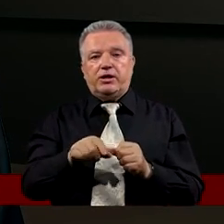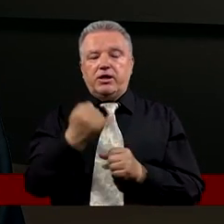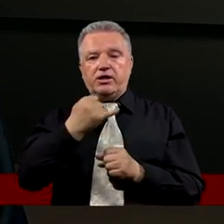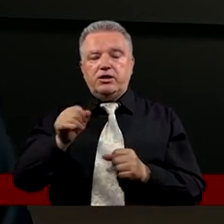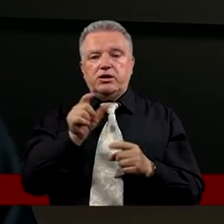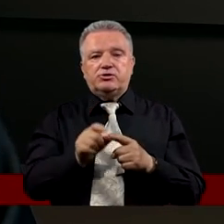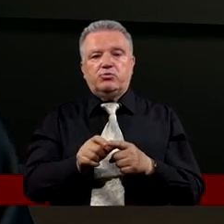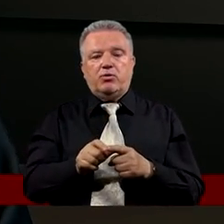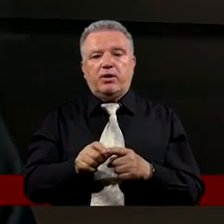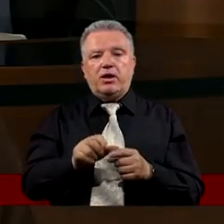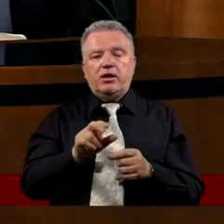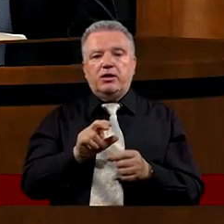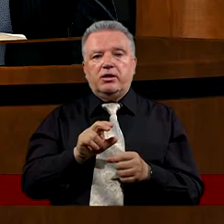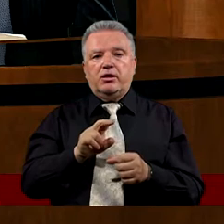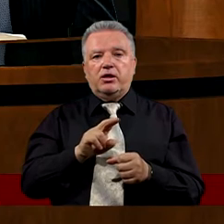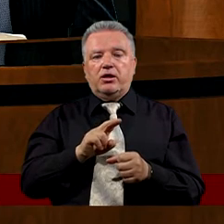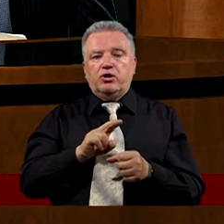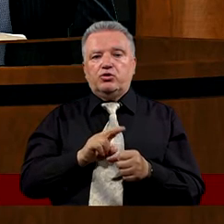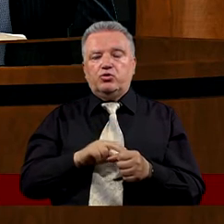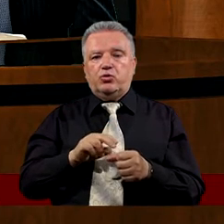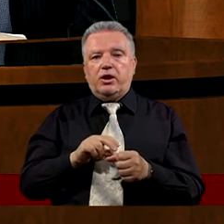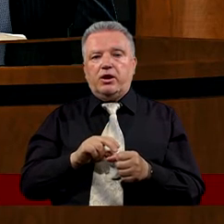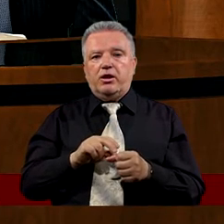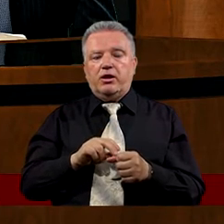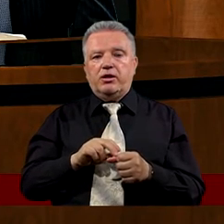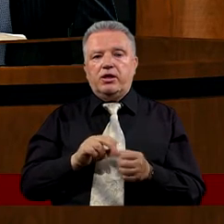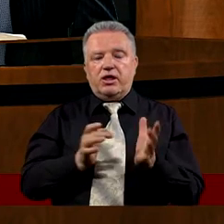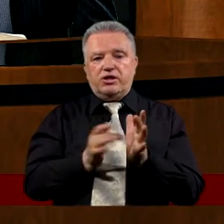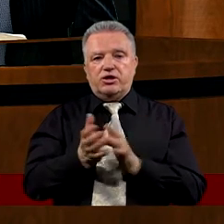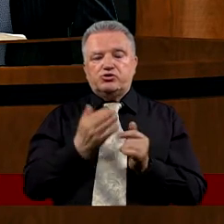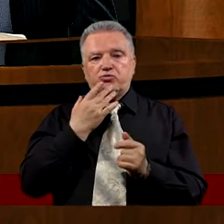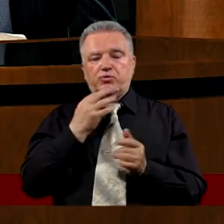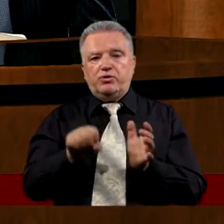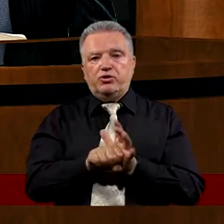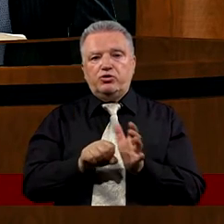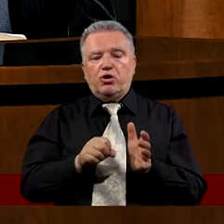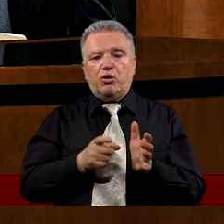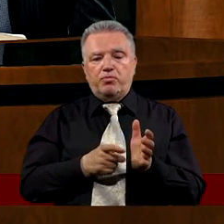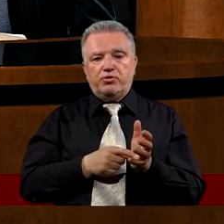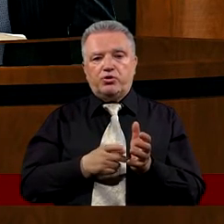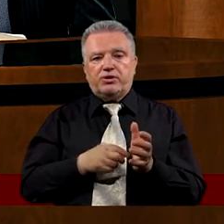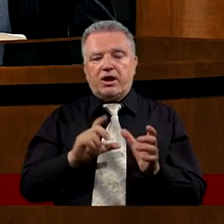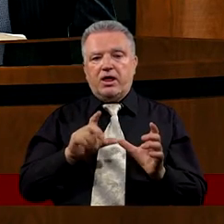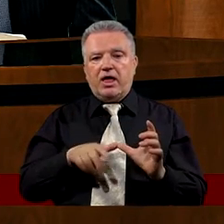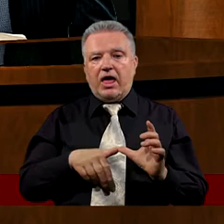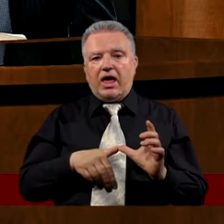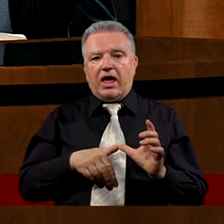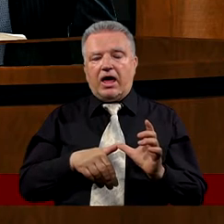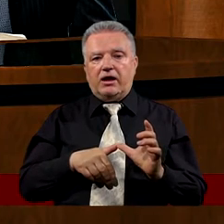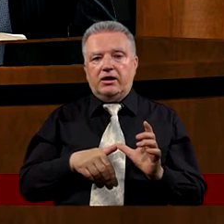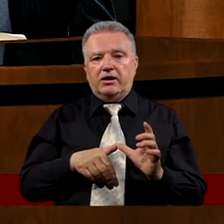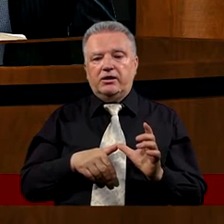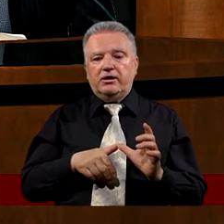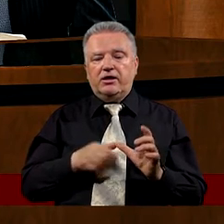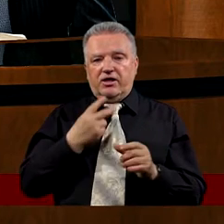Słowa, które chociaż bezpośrednio wtedy skierowane są do Piotra Ale z tego kontekstu Jak i z kontekstu całości